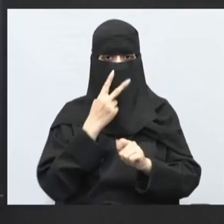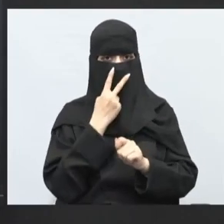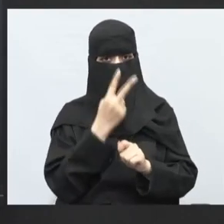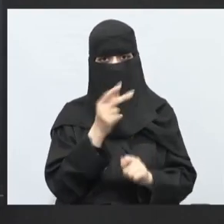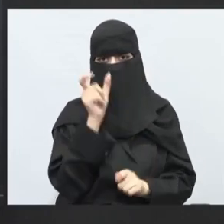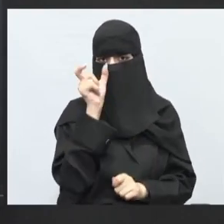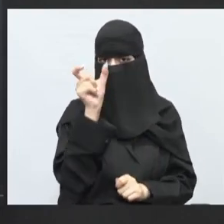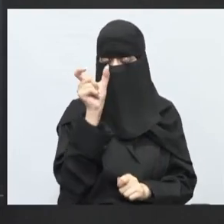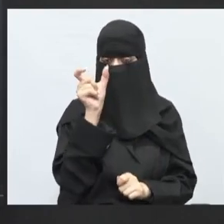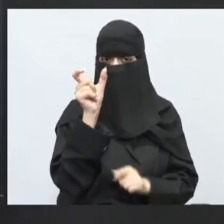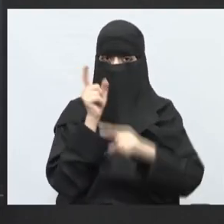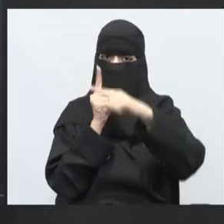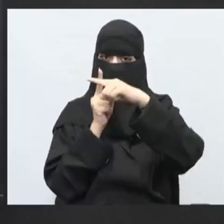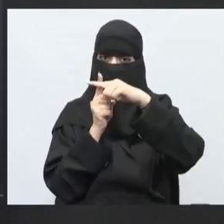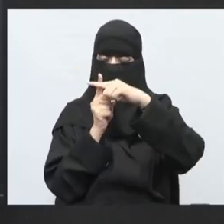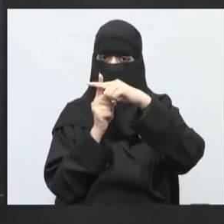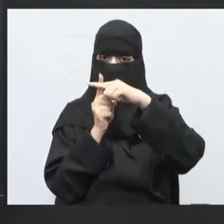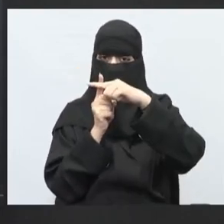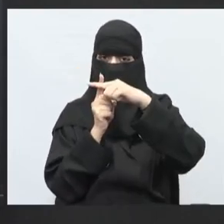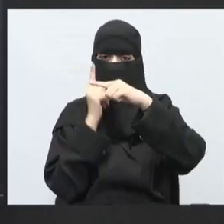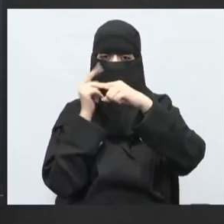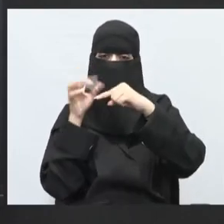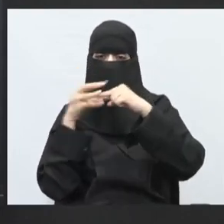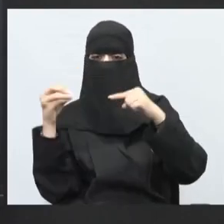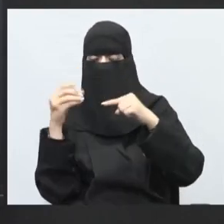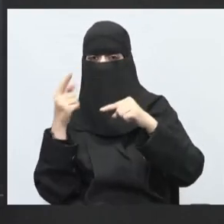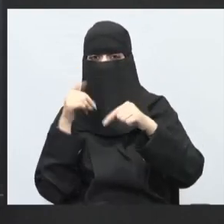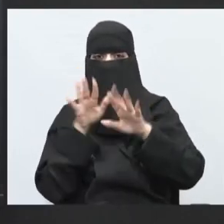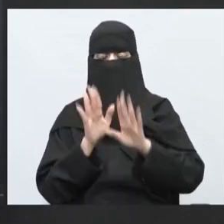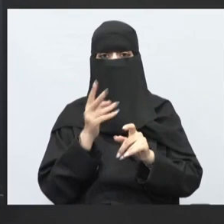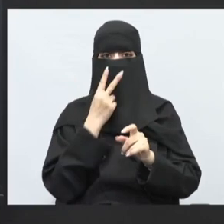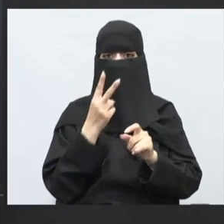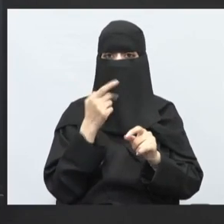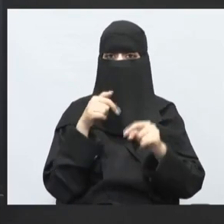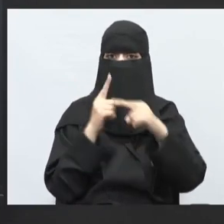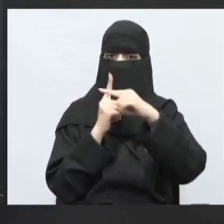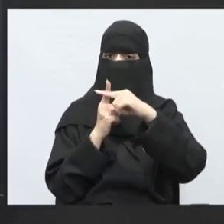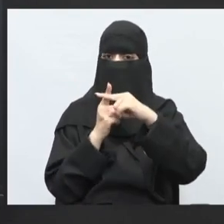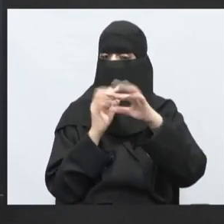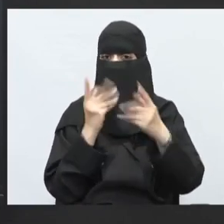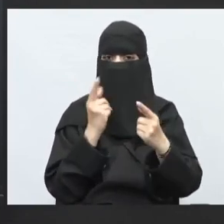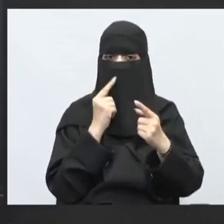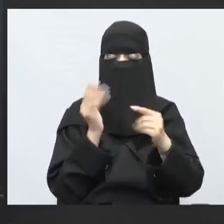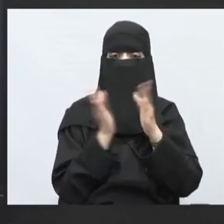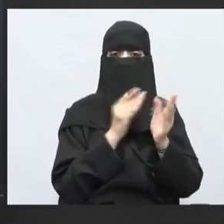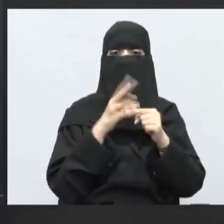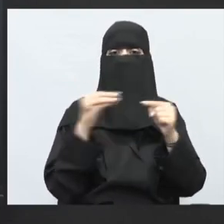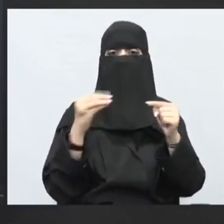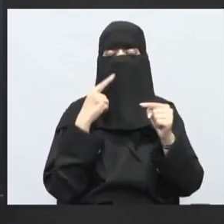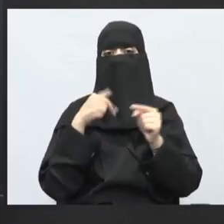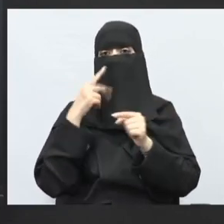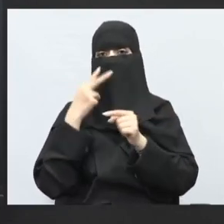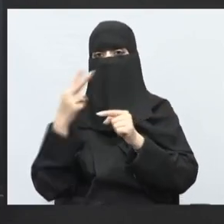كلمة تدول على الزايد تعكسها وتصير طرح الزايد أو الجم عكسه ماذا أحسنتم طرح كذلك